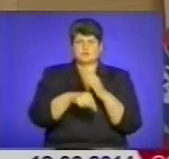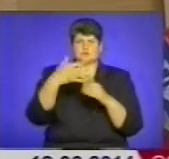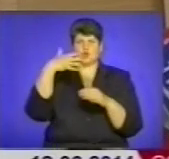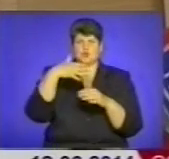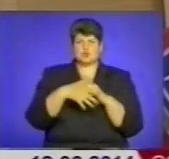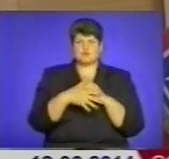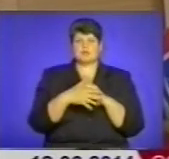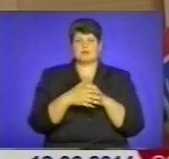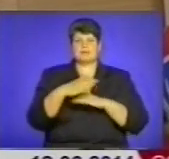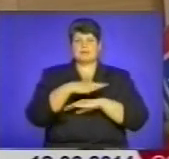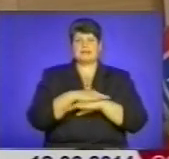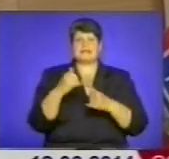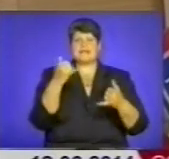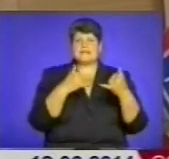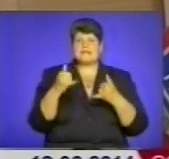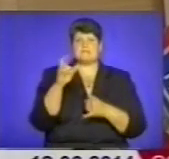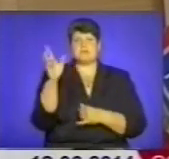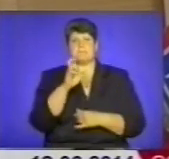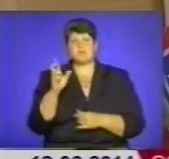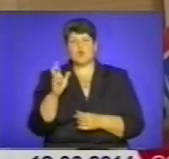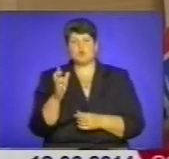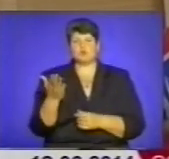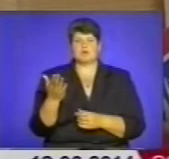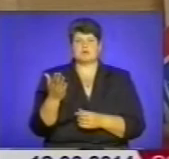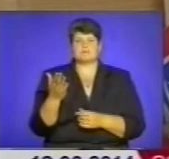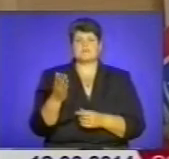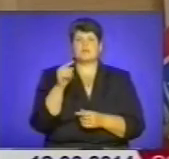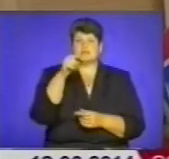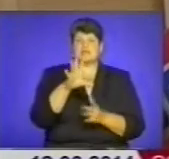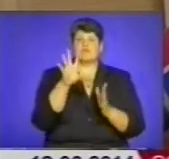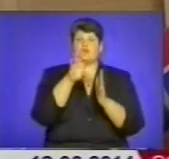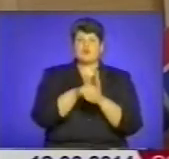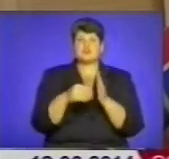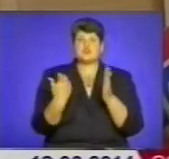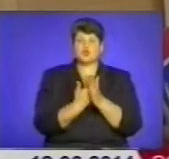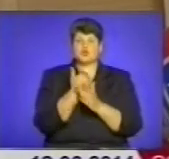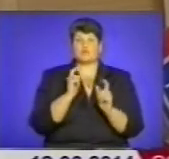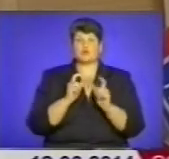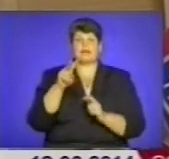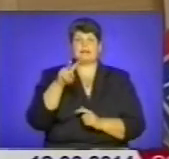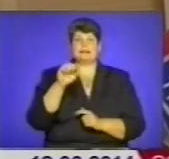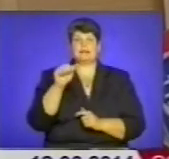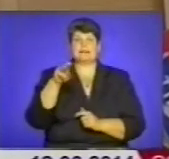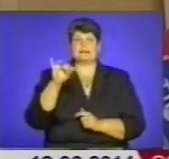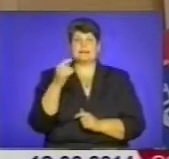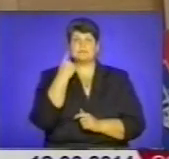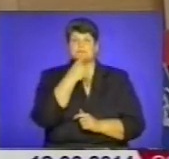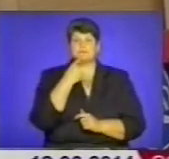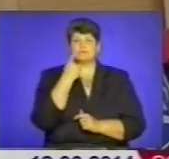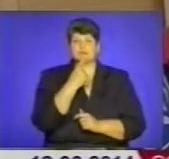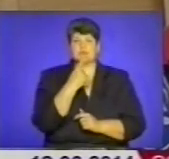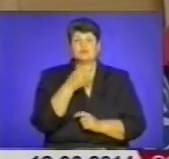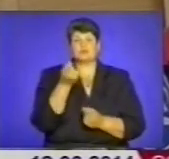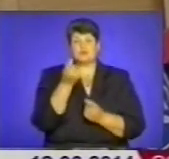предмети, як хімія, біологія. В них запроваджений новий курс латини. Вони трошечки вже